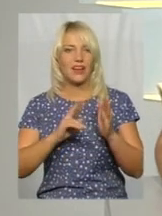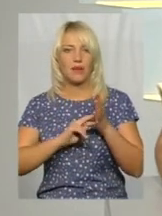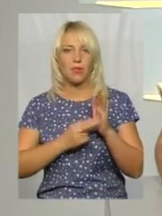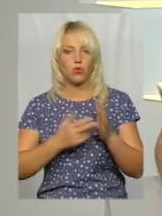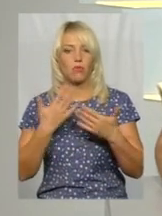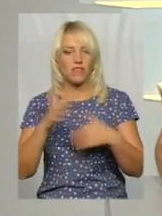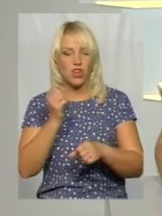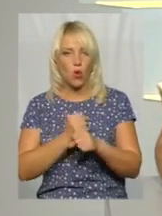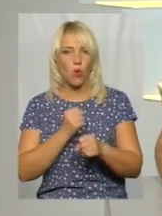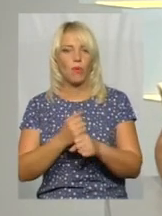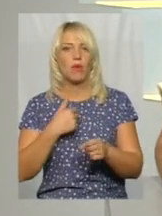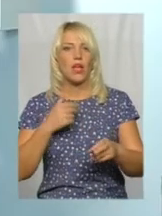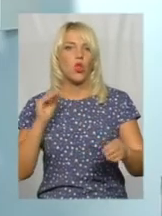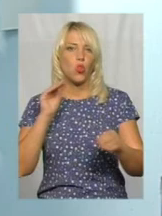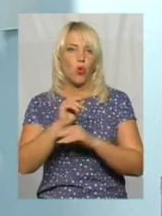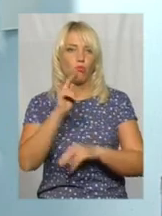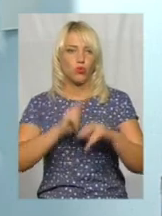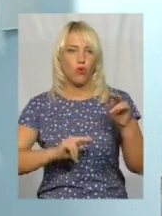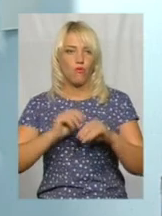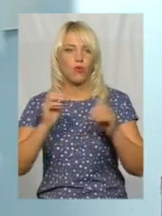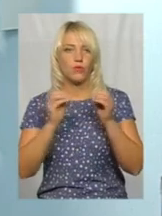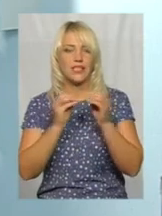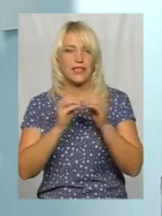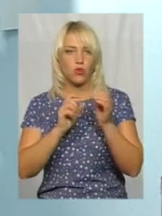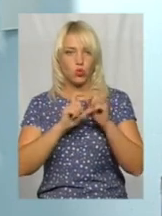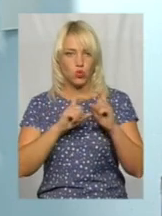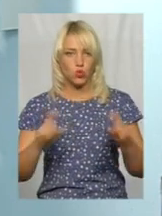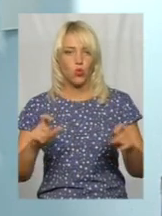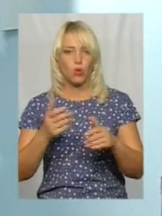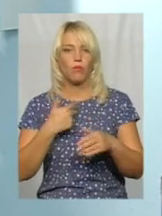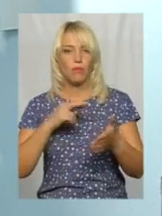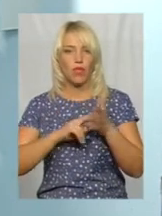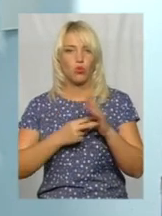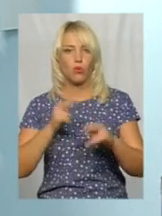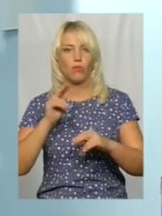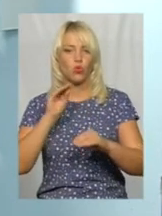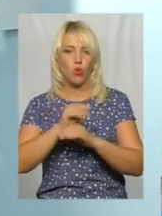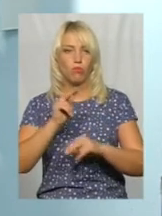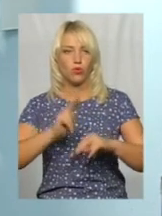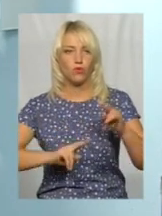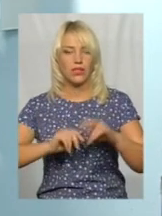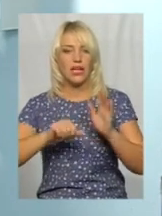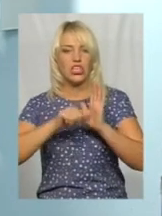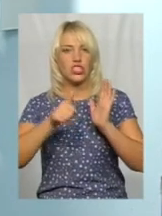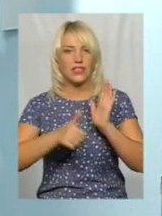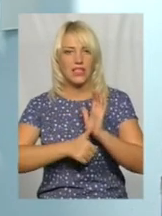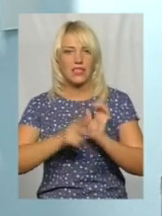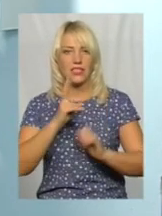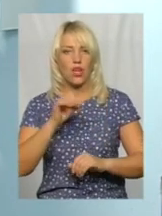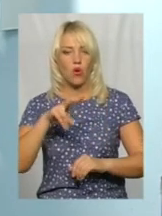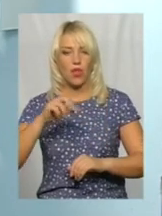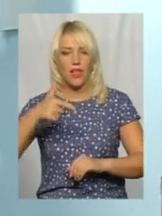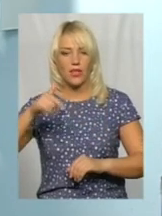робимо. Ми добудовуємо 10-ту школу, ми плануємо добудувати 16-ту колеги. Ми